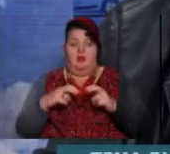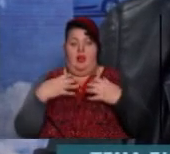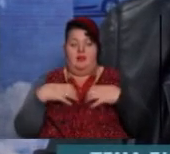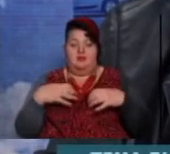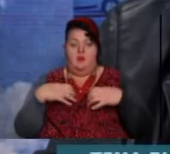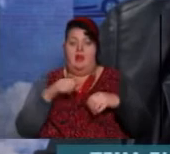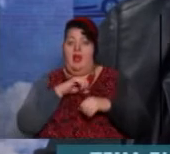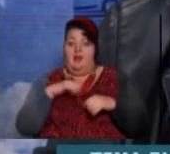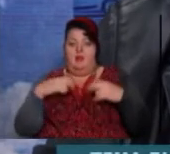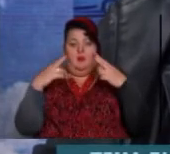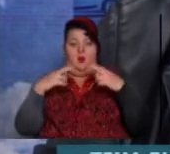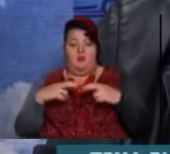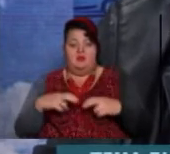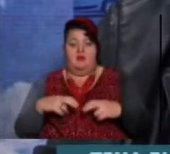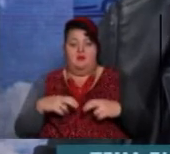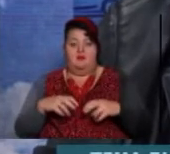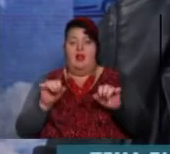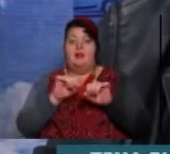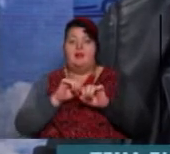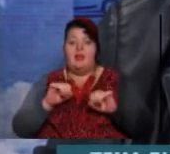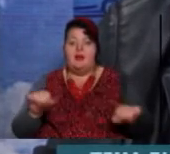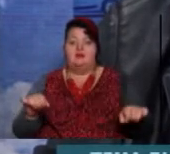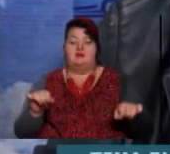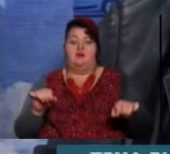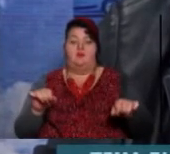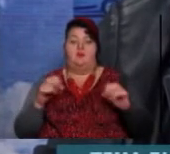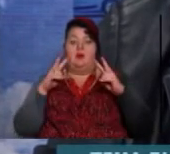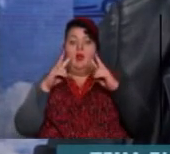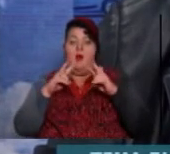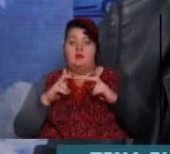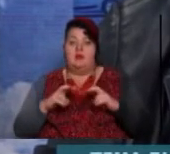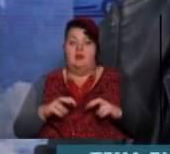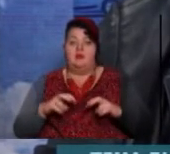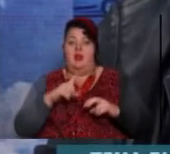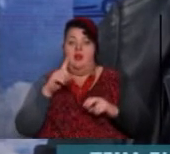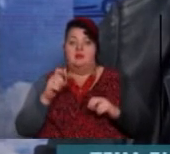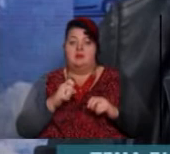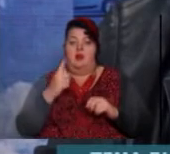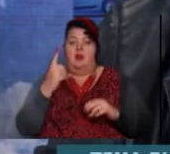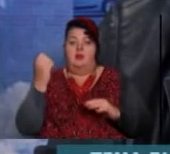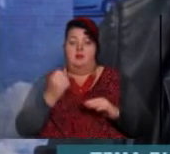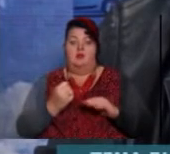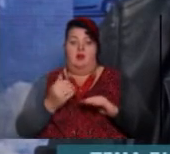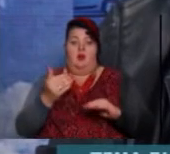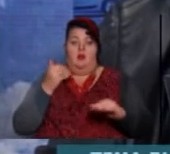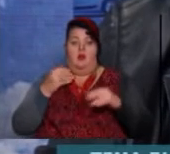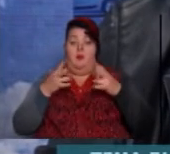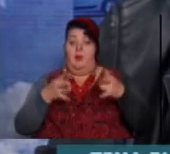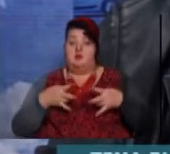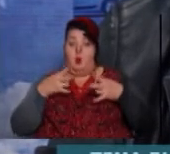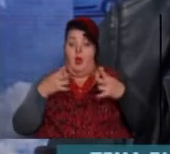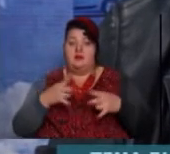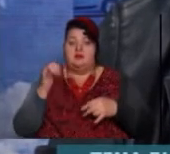займатися самообслідованням. Нельзя обслідовуватися за неделю до менструації і